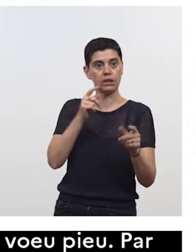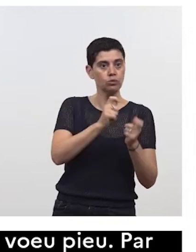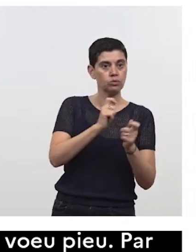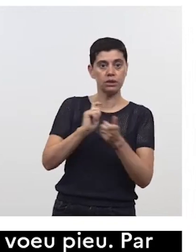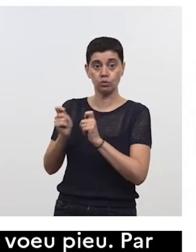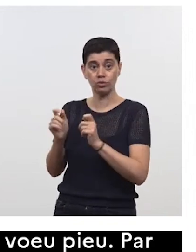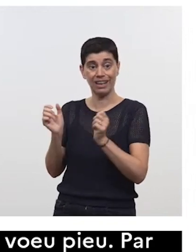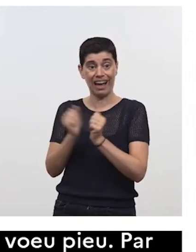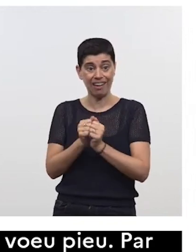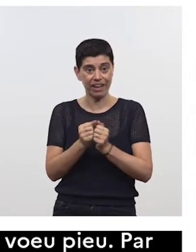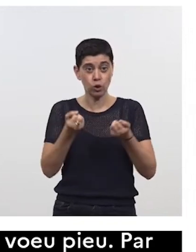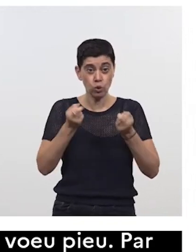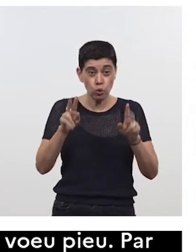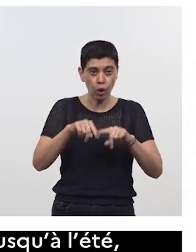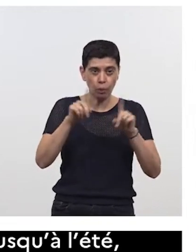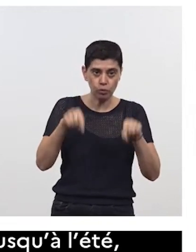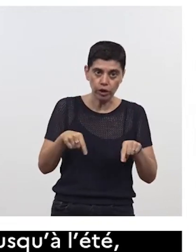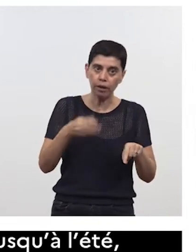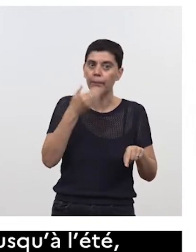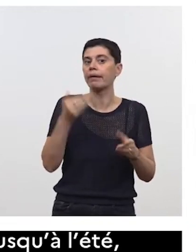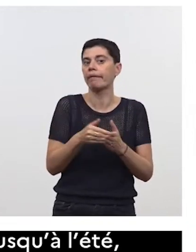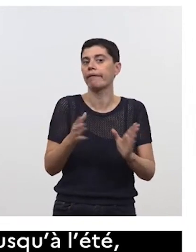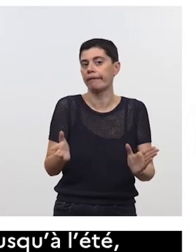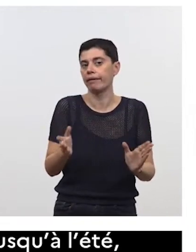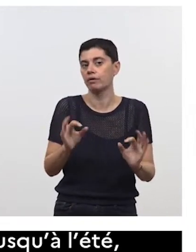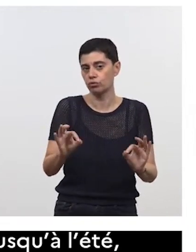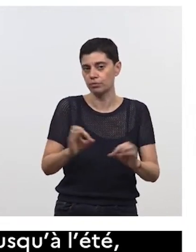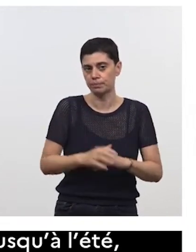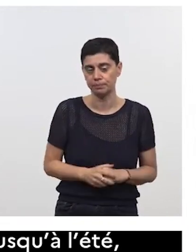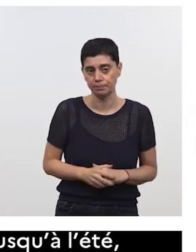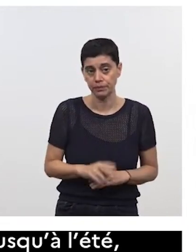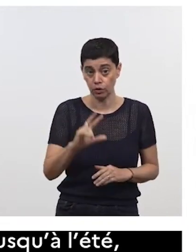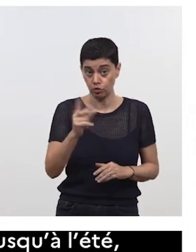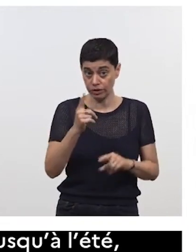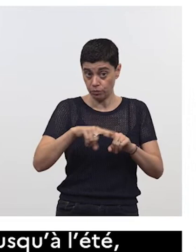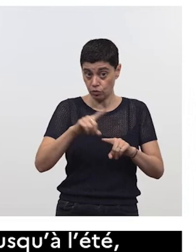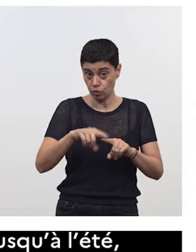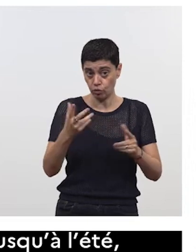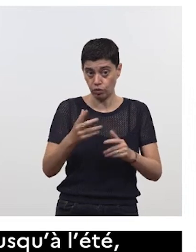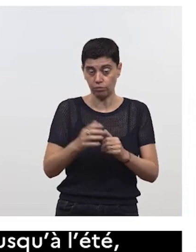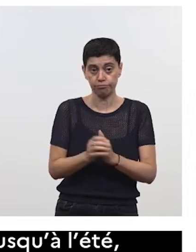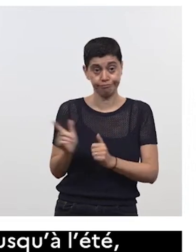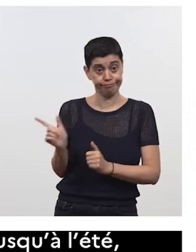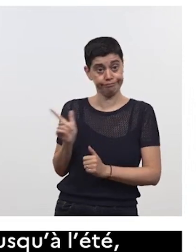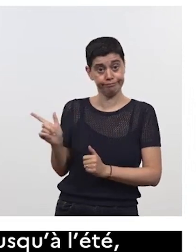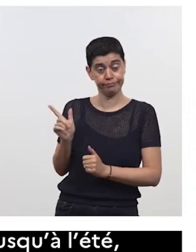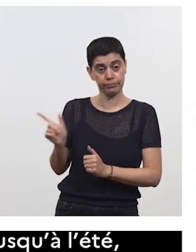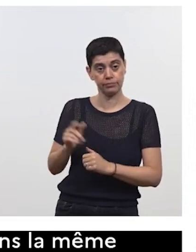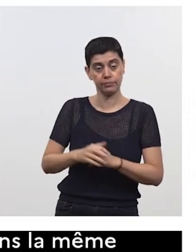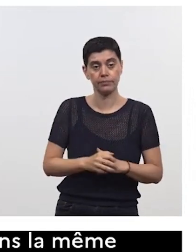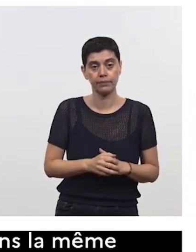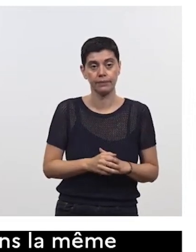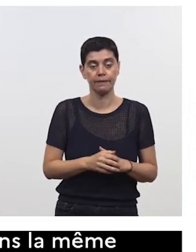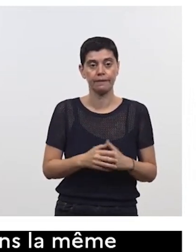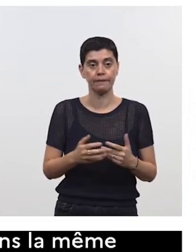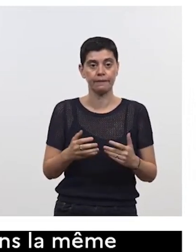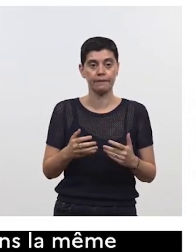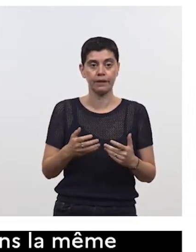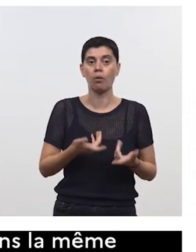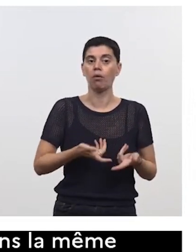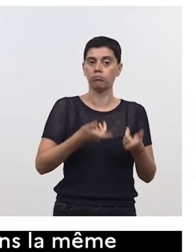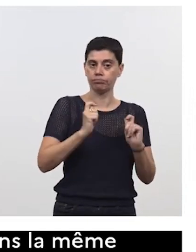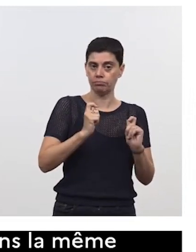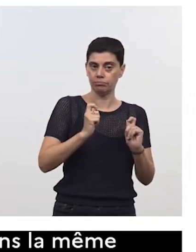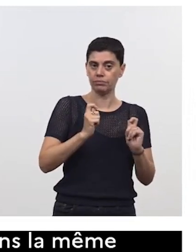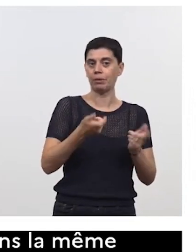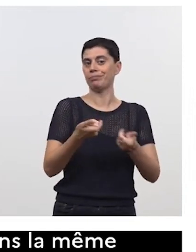pas le cas c'est notre cas et c'est évidemment une bonne chose la troisième des choses avec Boris lorsque j'ai été nommé puis ensuite il